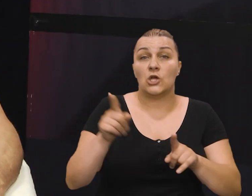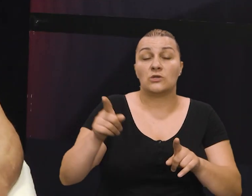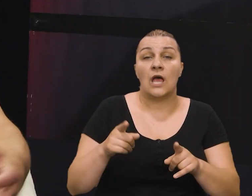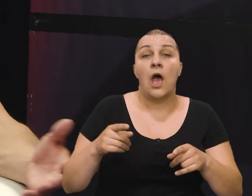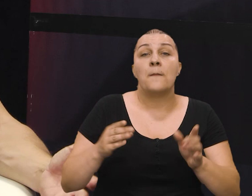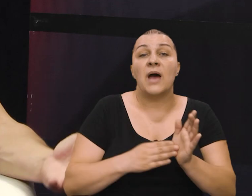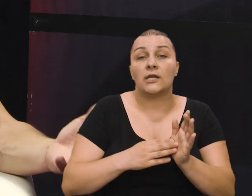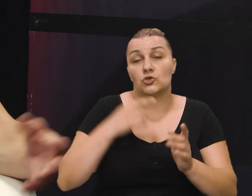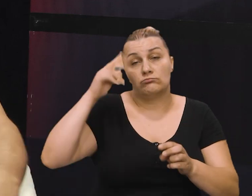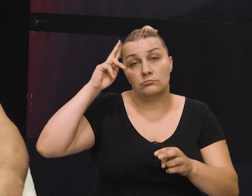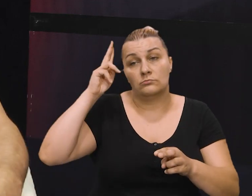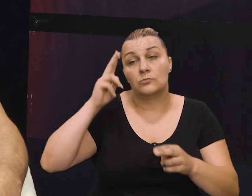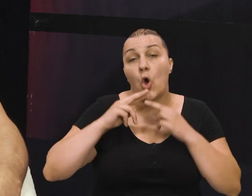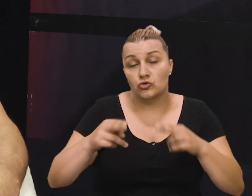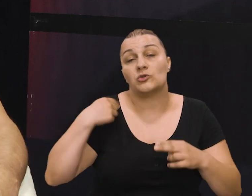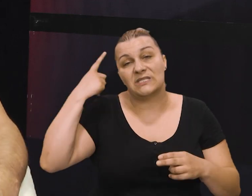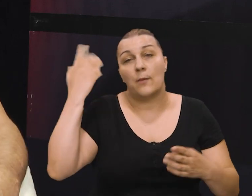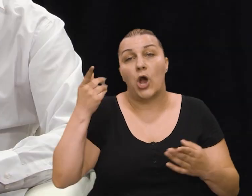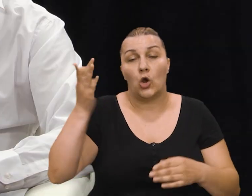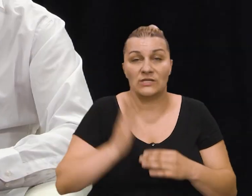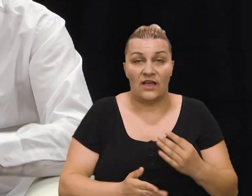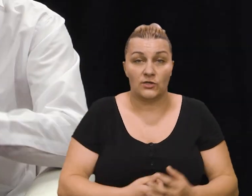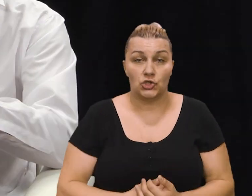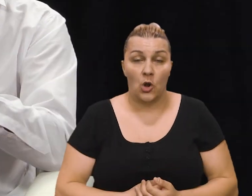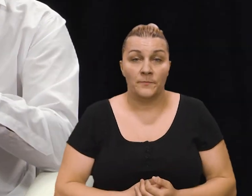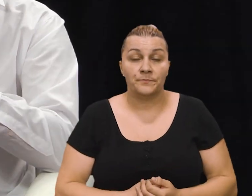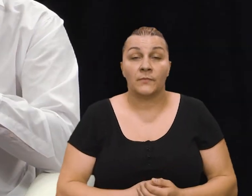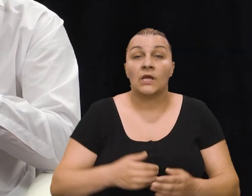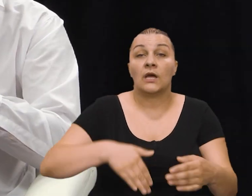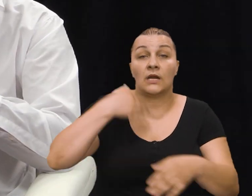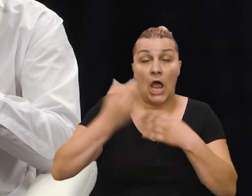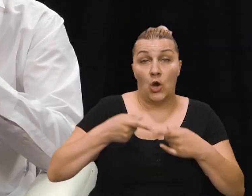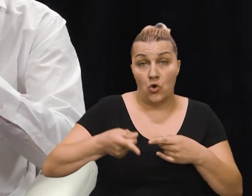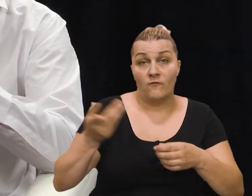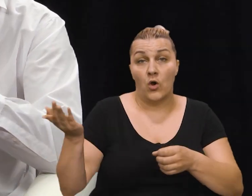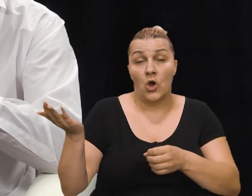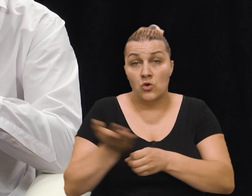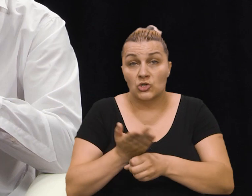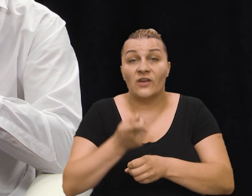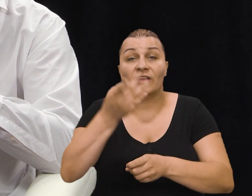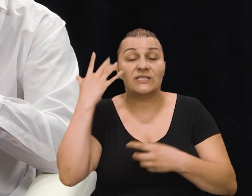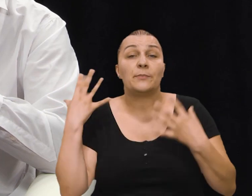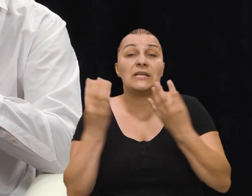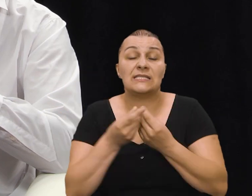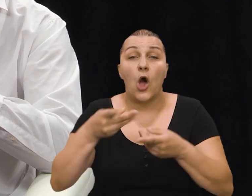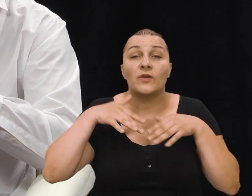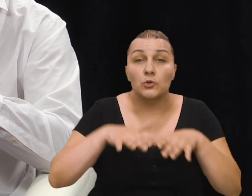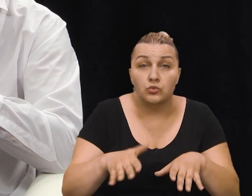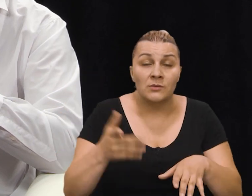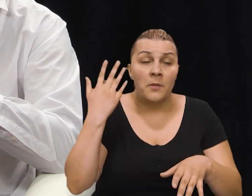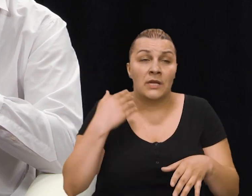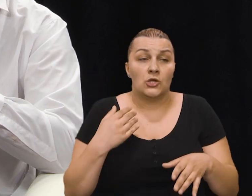za Marče, koja je isto tako osuđena. Znamo kako je završi. Nakon tog egzodusa, bili ste sa tim ljudima,